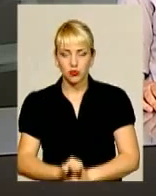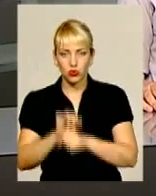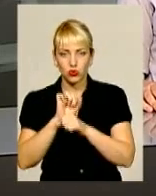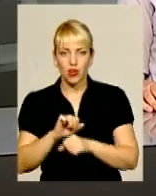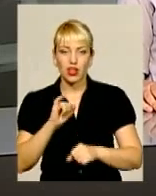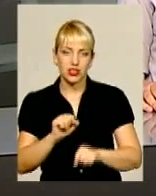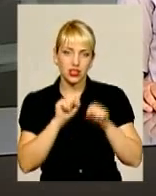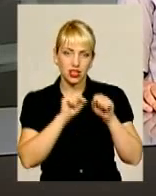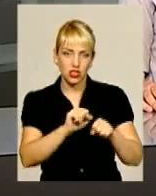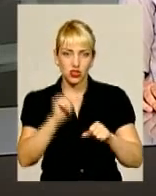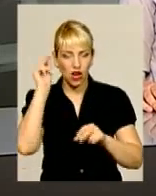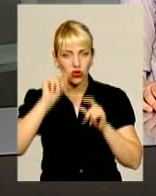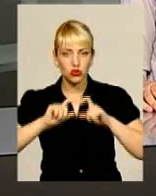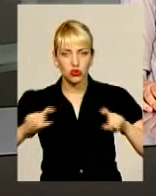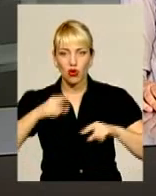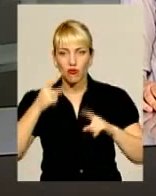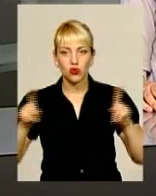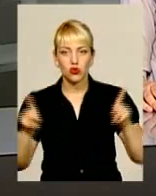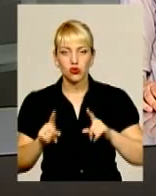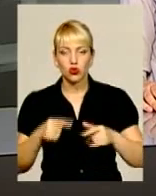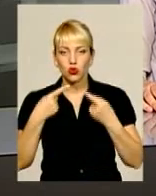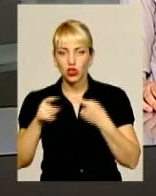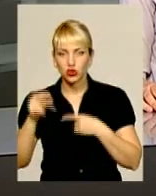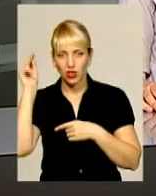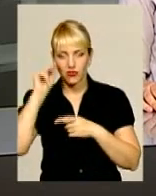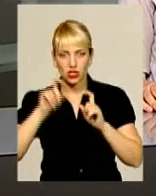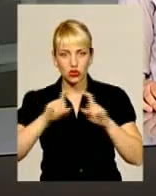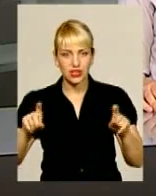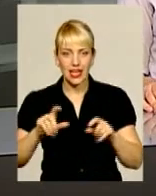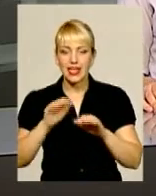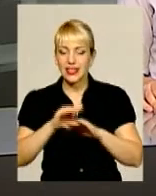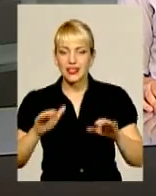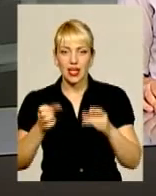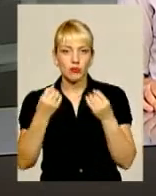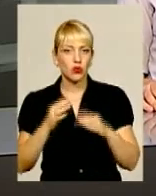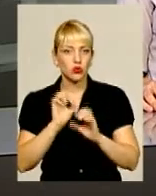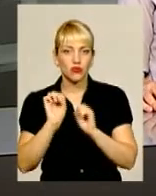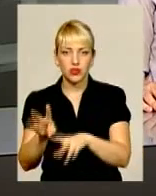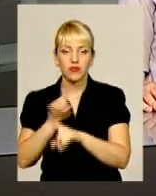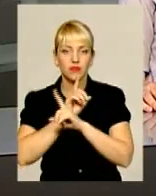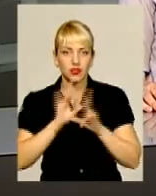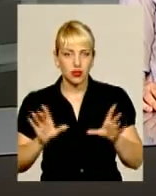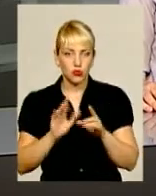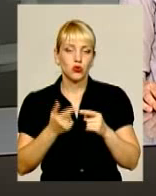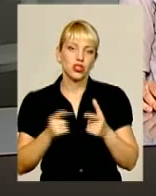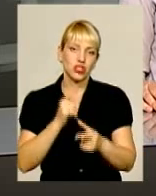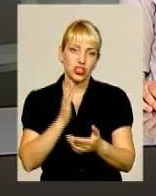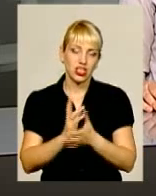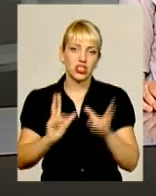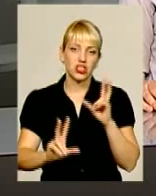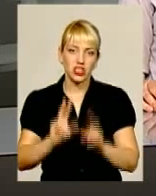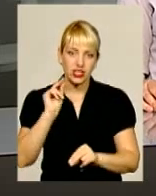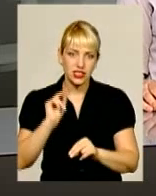стоять за школу горою. Запевняють, до іншого навчального закладу дітей просто не віддаватимуть. Чи є у селян шанс